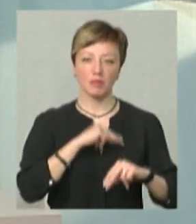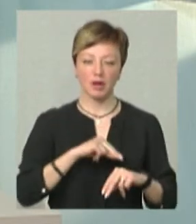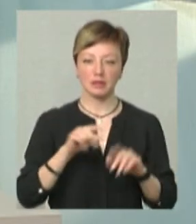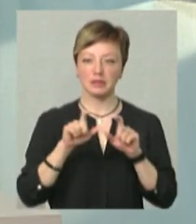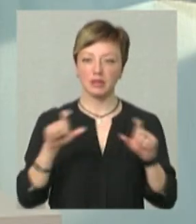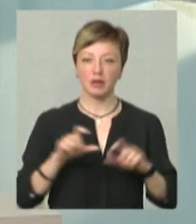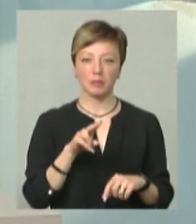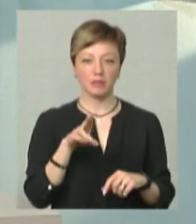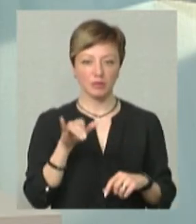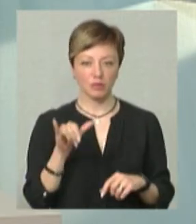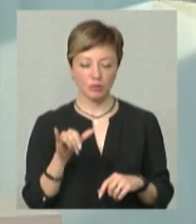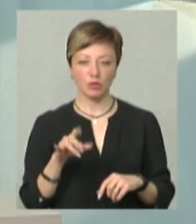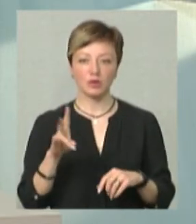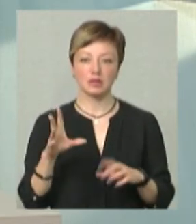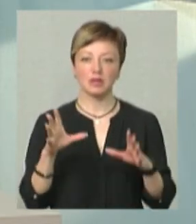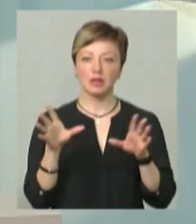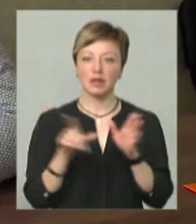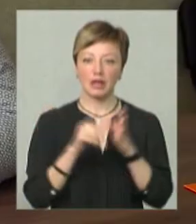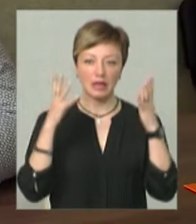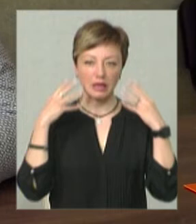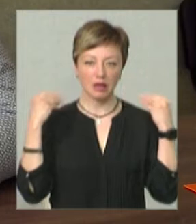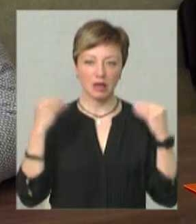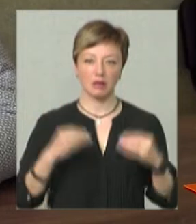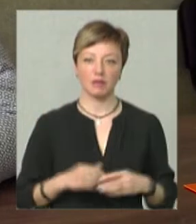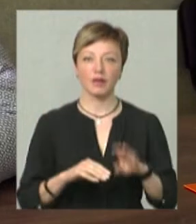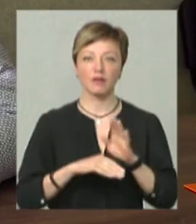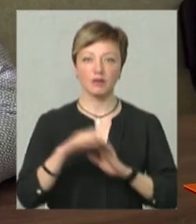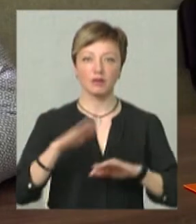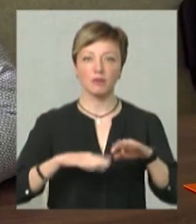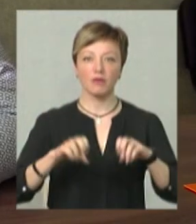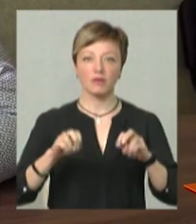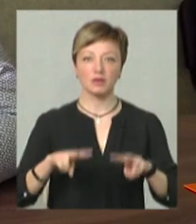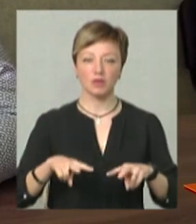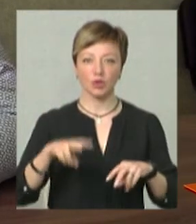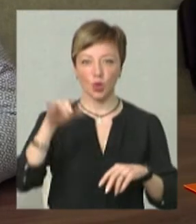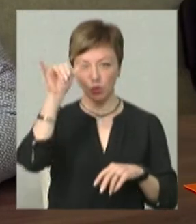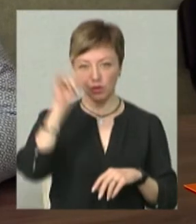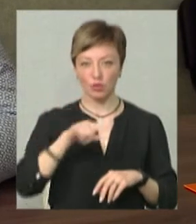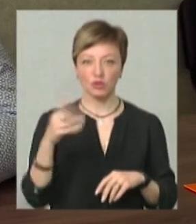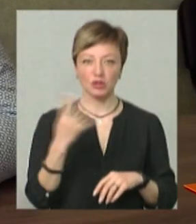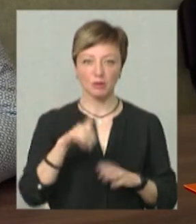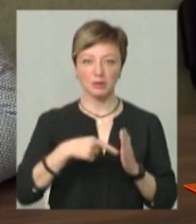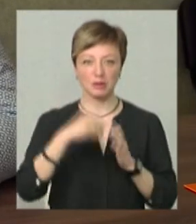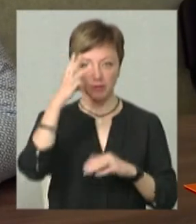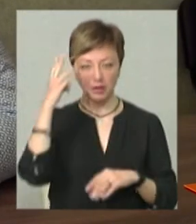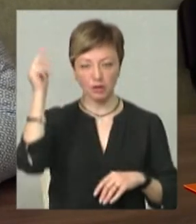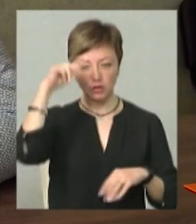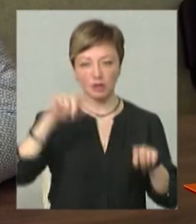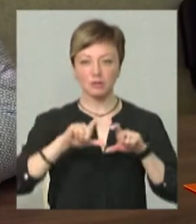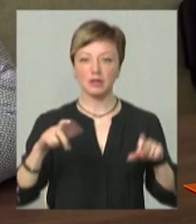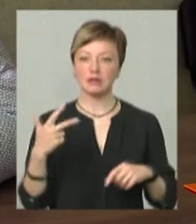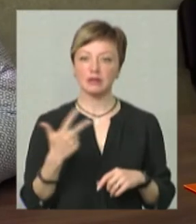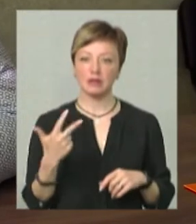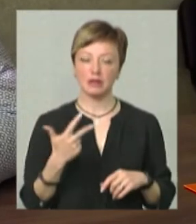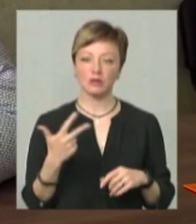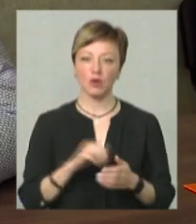закладів профтехосвіти з Нідерландами. ВПУ номер 4 в містах Хмельницького є навчальним закладом 3